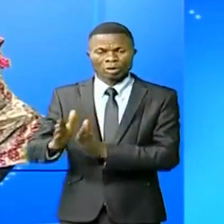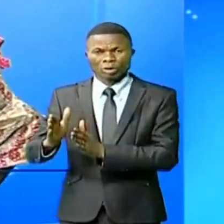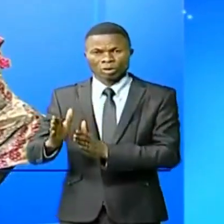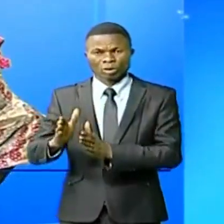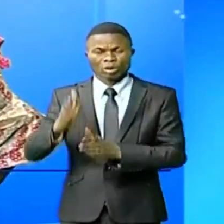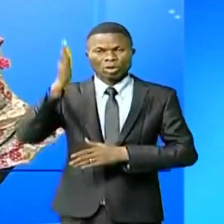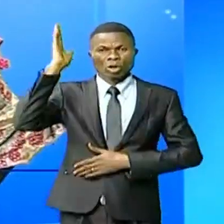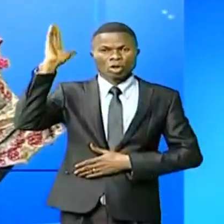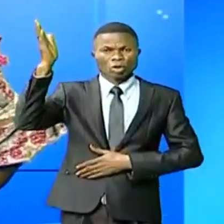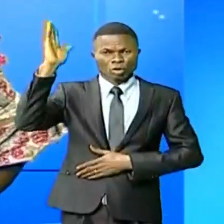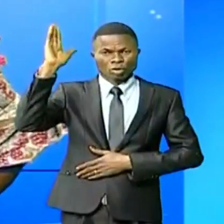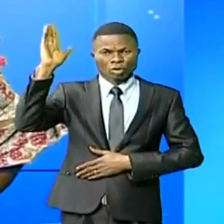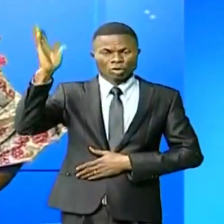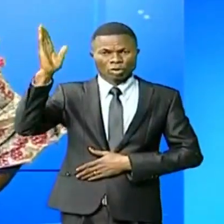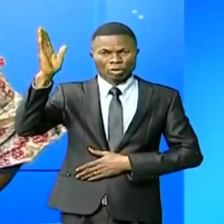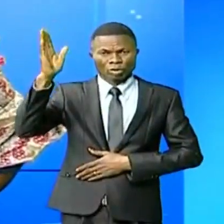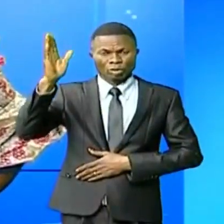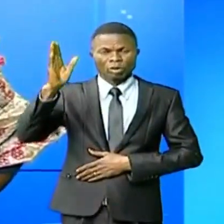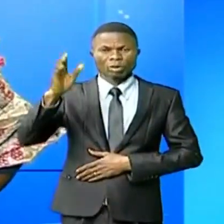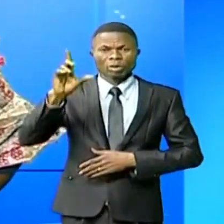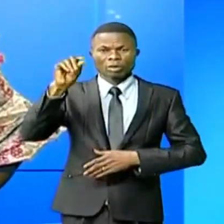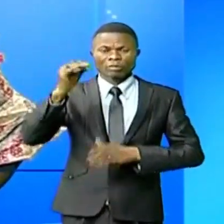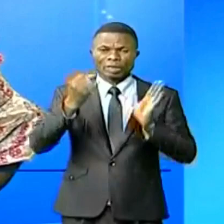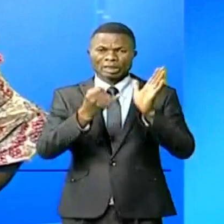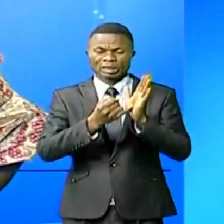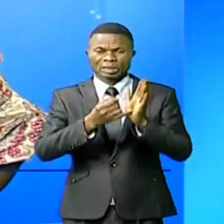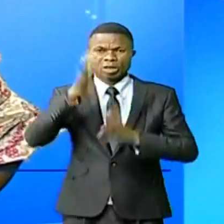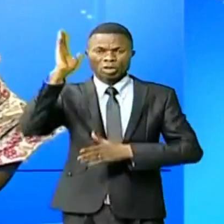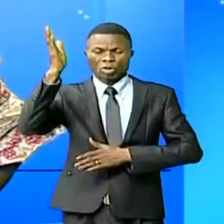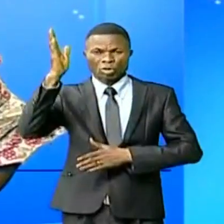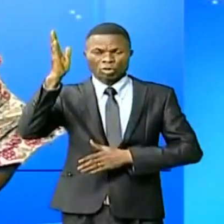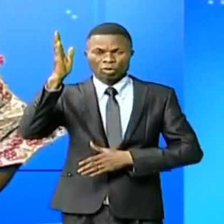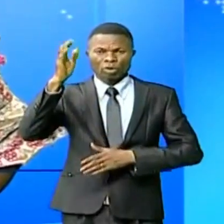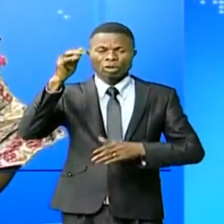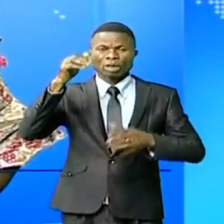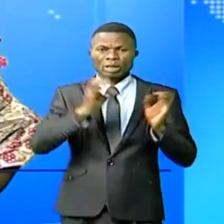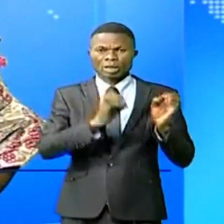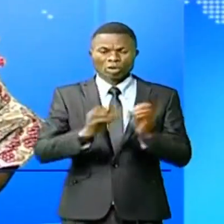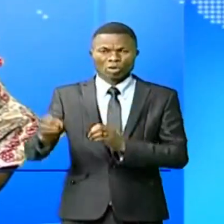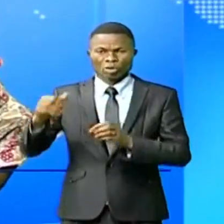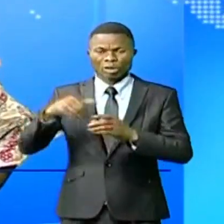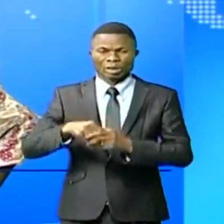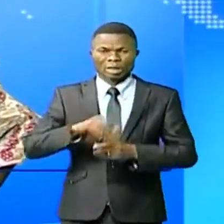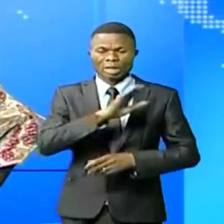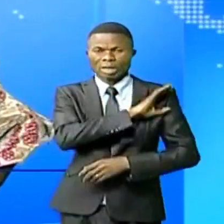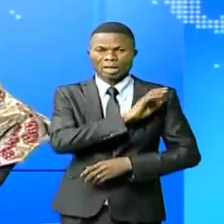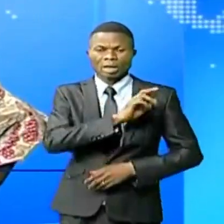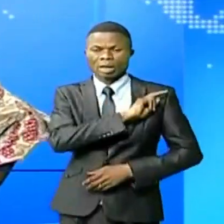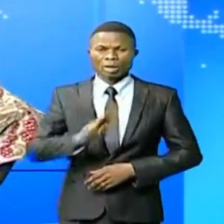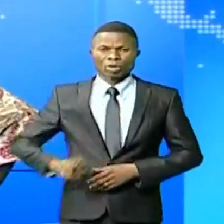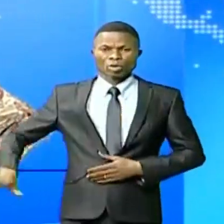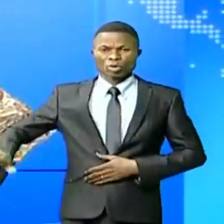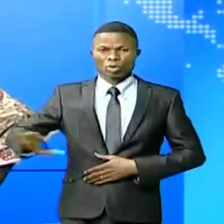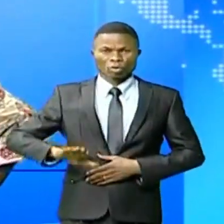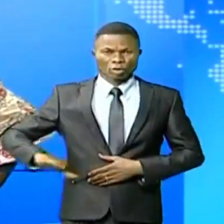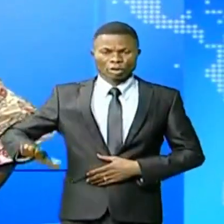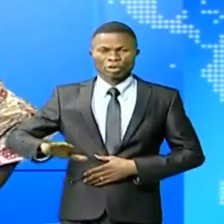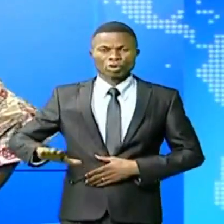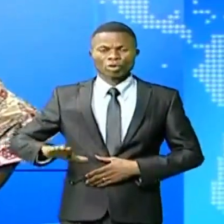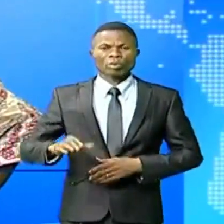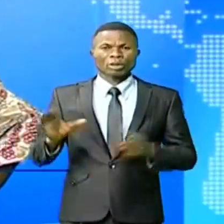la conférence, à la 26e conférence sur le réchauffement